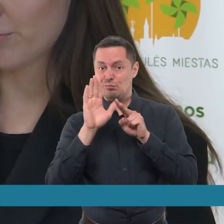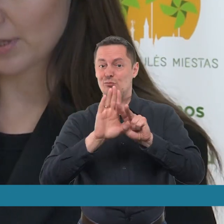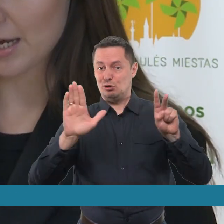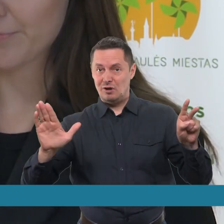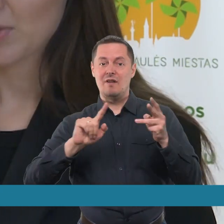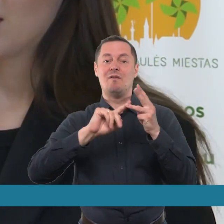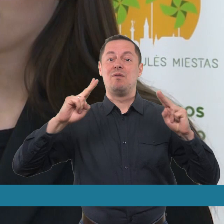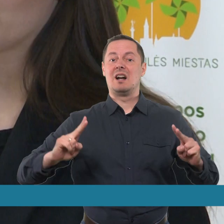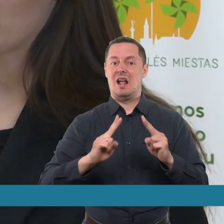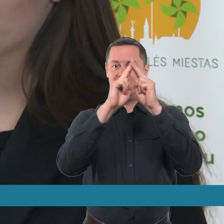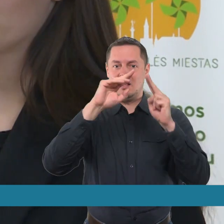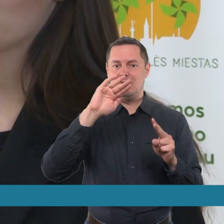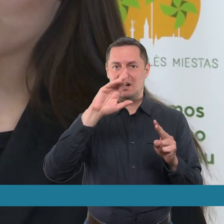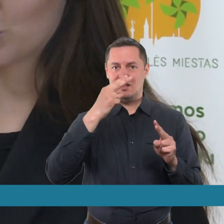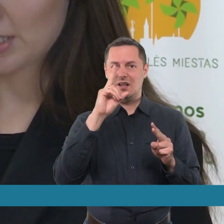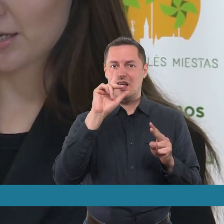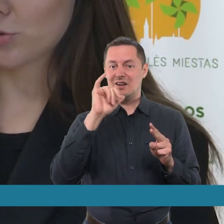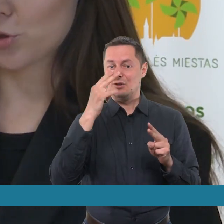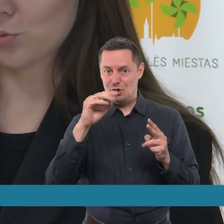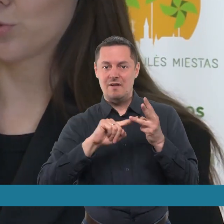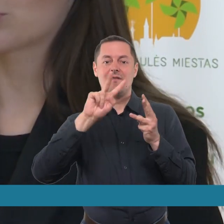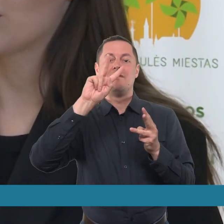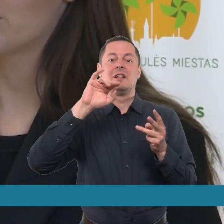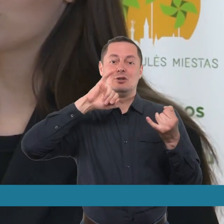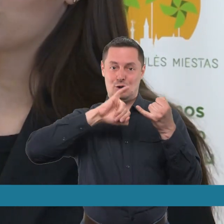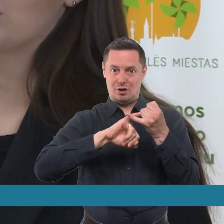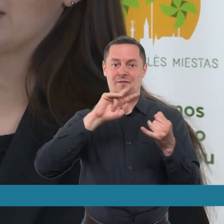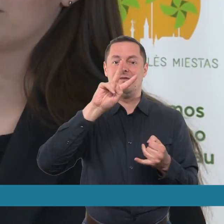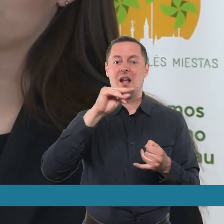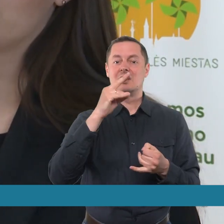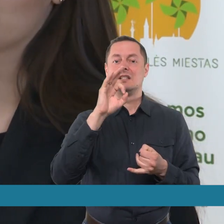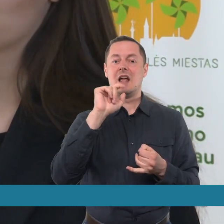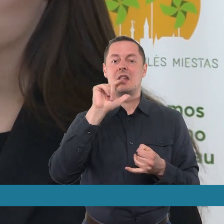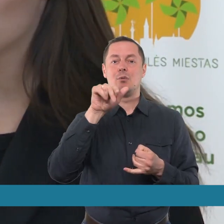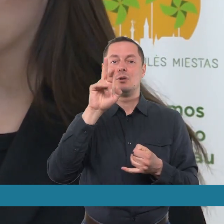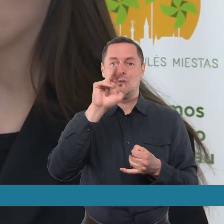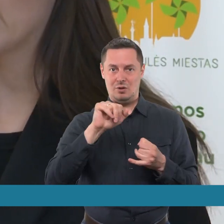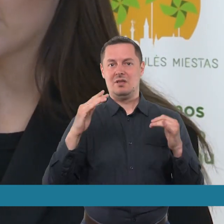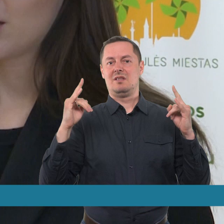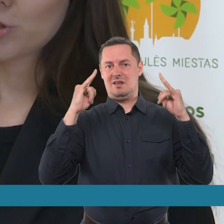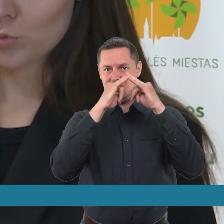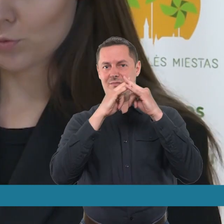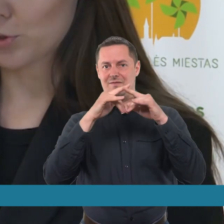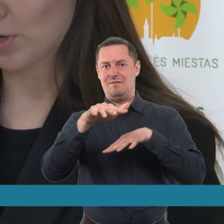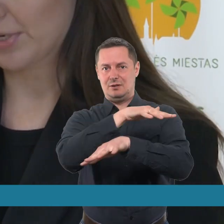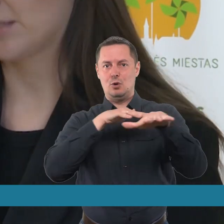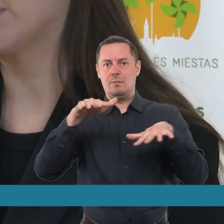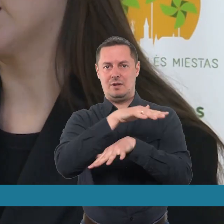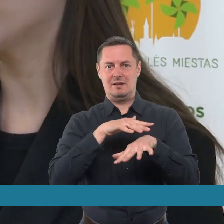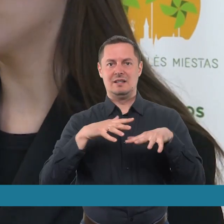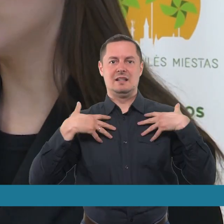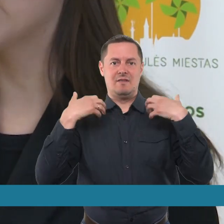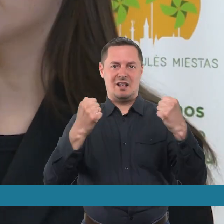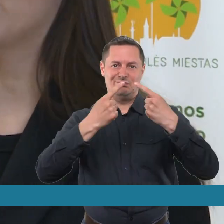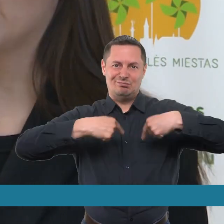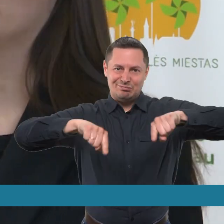trenkelio vila, fotografijos muziejus, Šiaulių istorijos muziejus, menslauskių namai, Šiaulių visuomenės